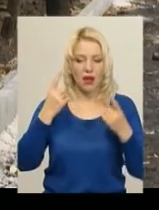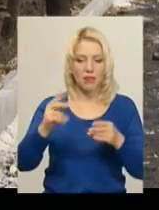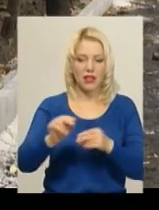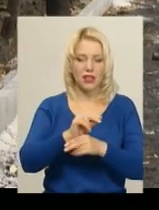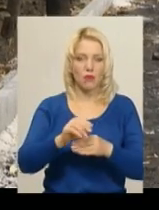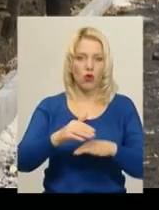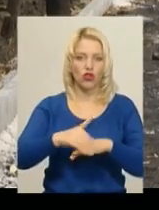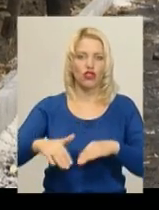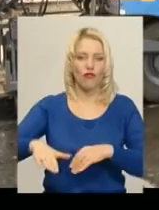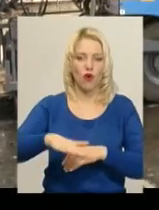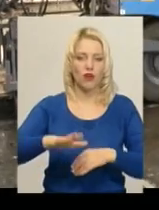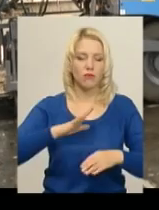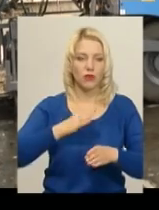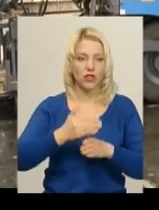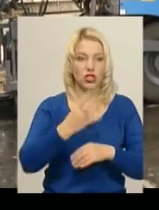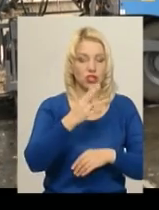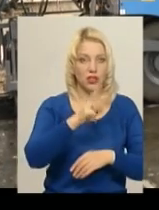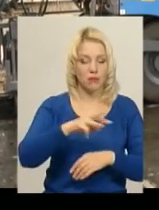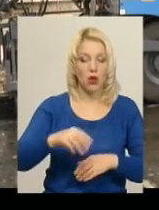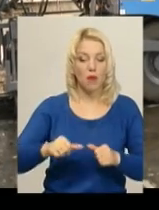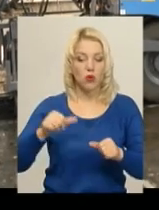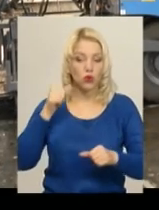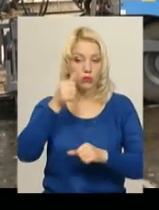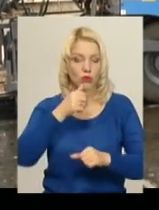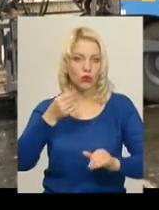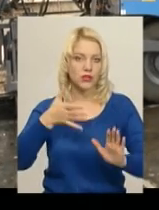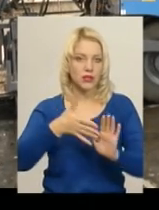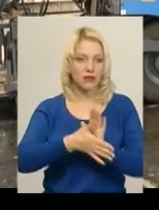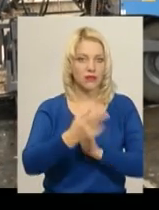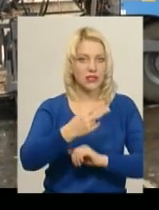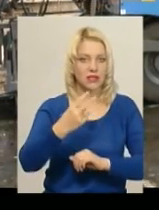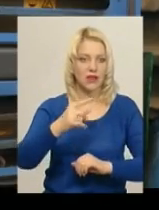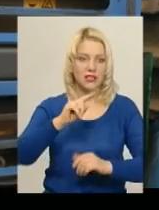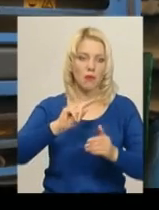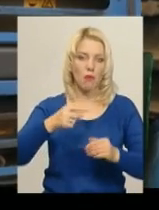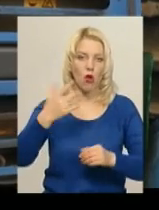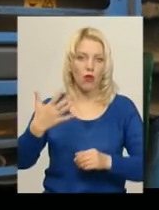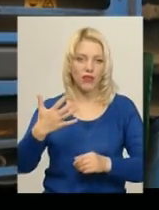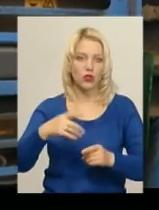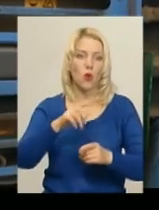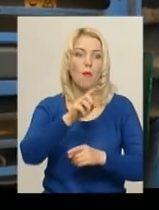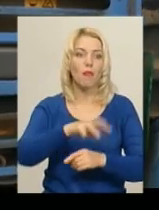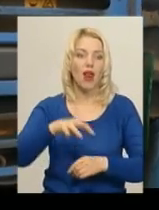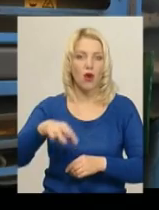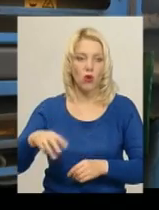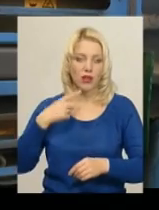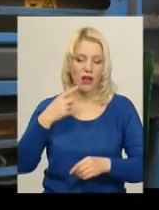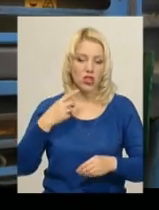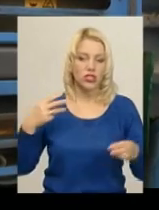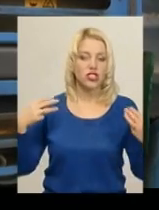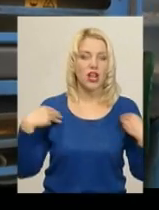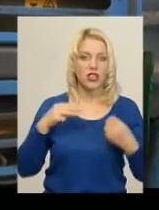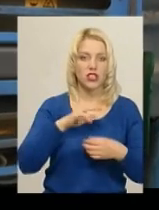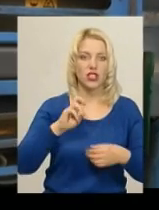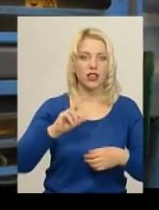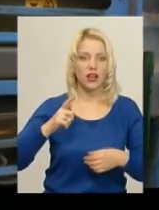4 мільйони гривень. Минулого року освоїли 22,5 мільйони, каже начальник управління житово-комунального господарства Хмельницької